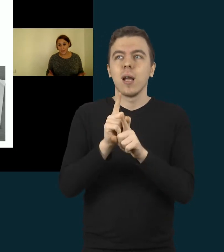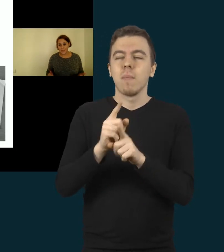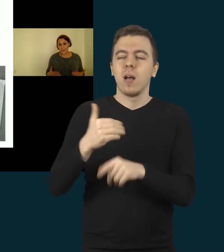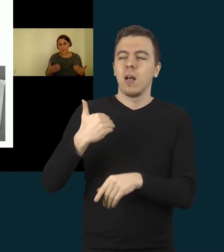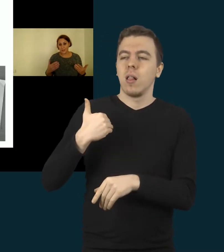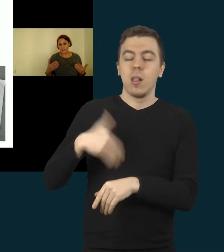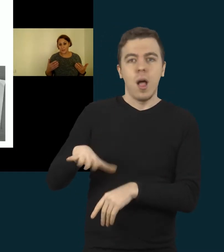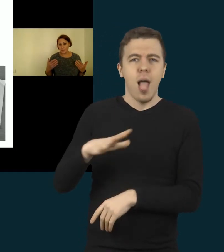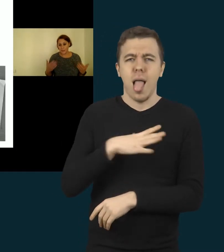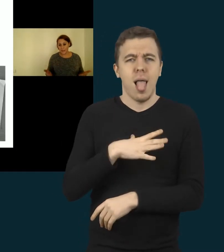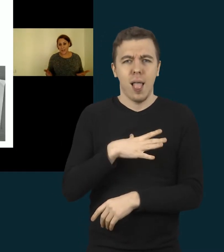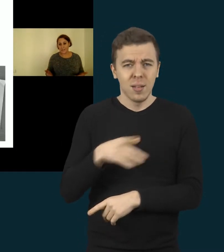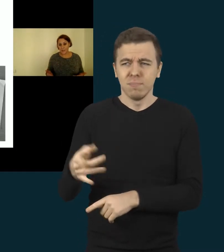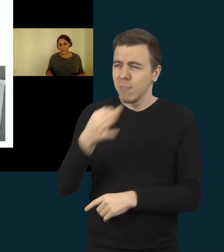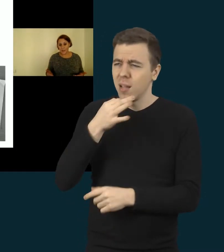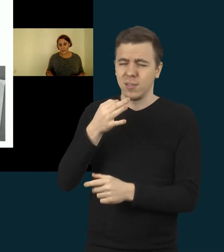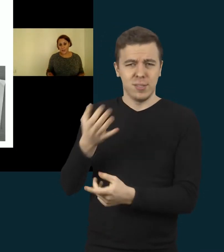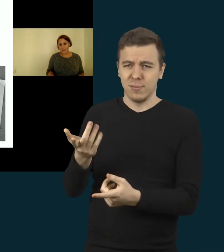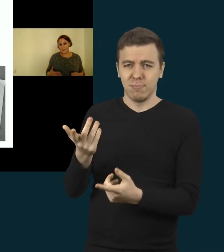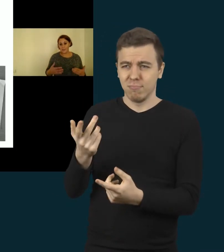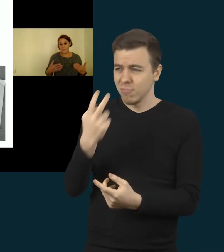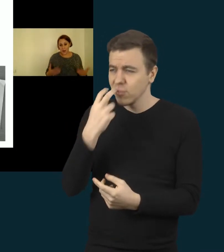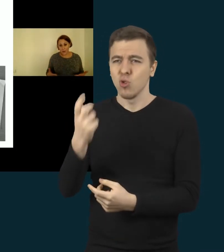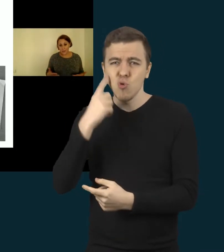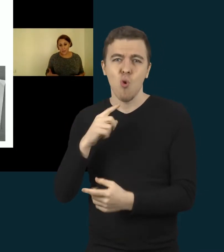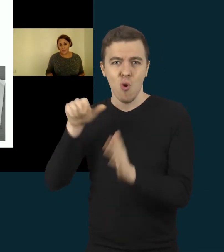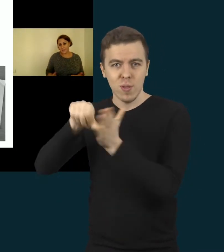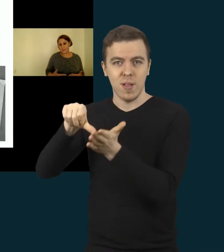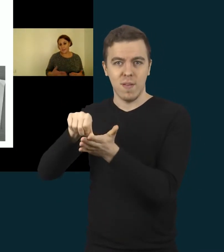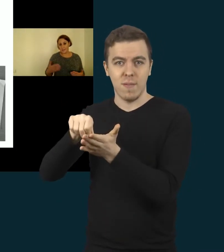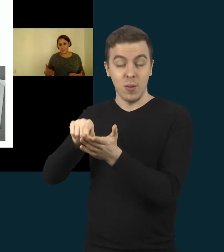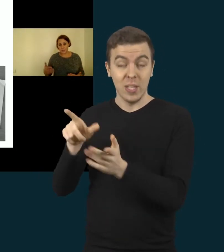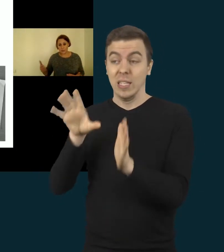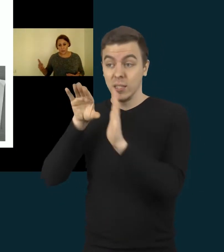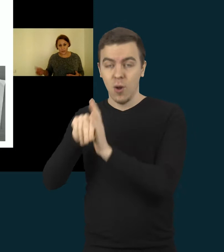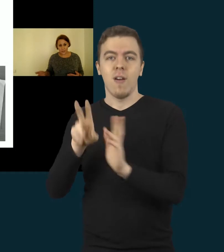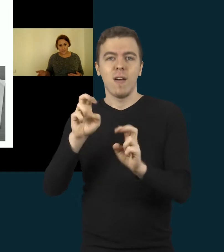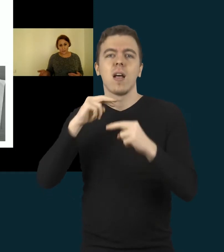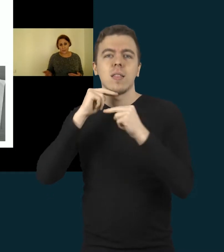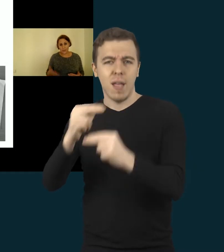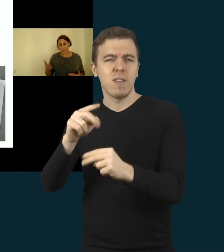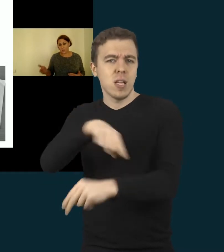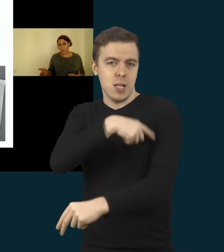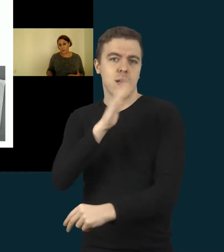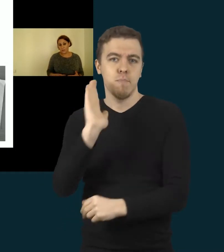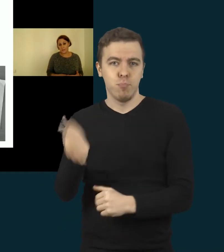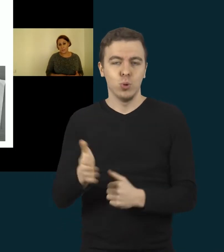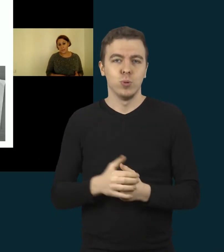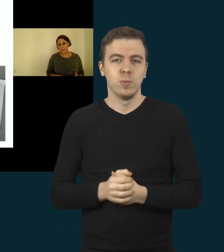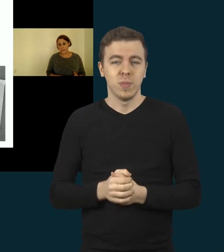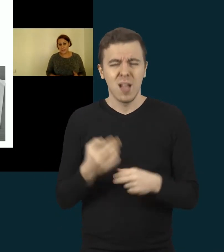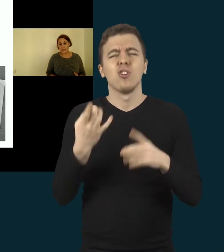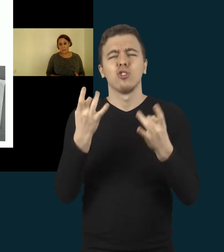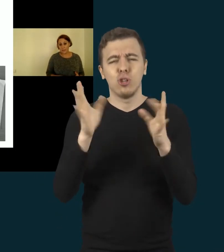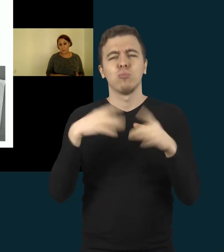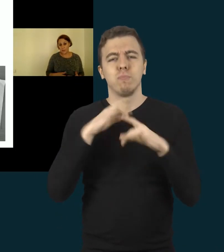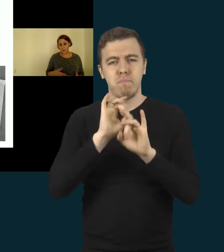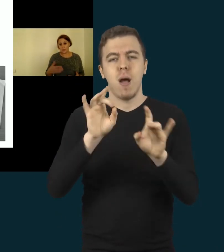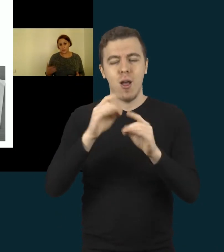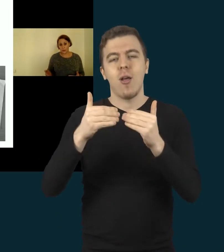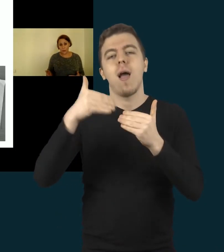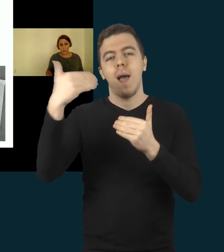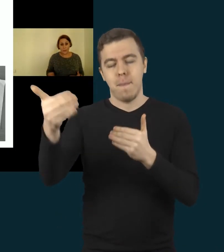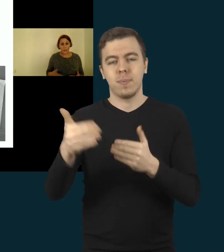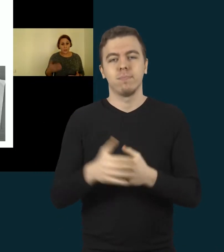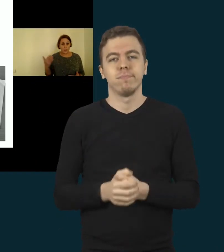šitai veiklai, jis įtraukiamas ir tas dėmesysio išlaikiamas. Apie tai mes dar kalbėsim šiek tiek